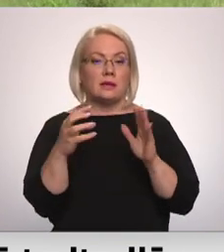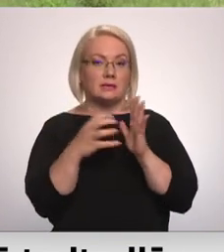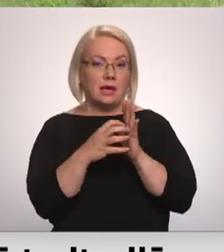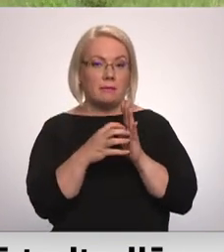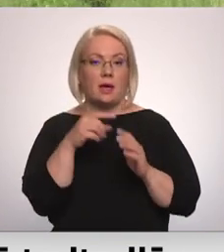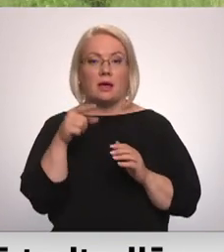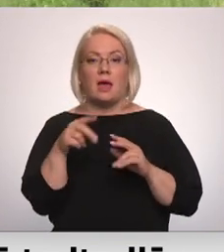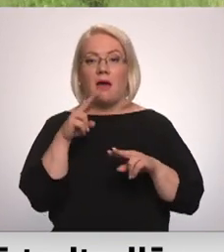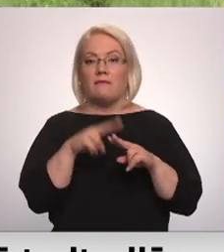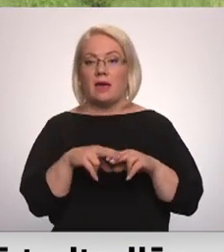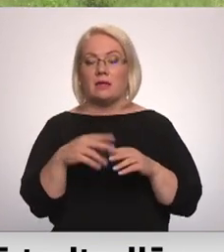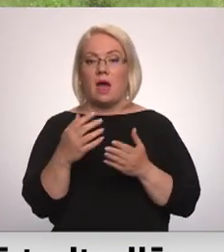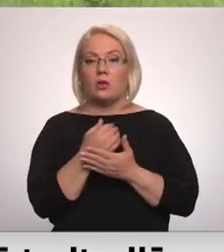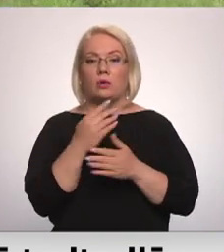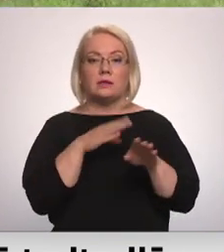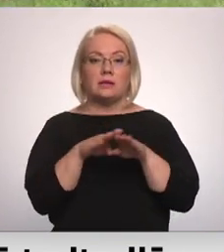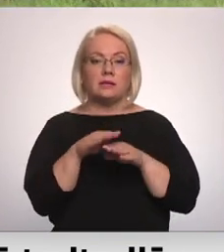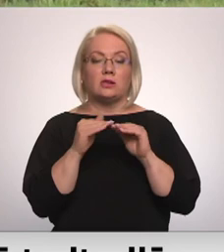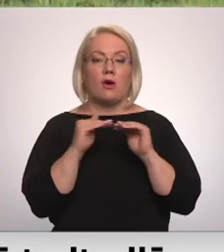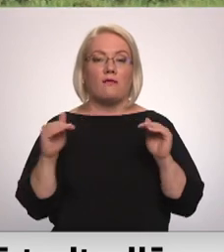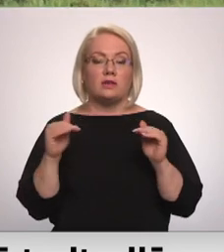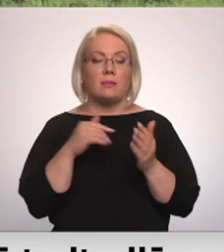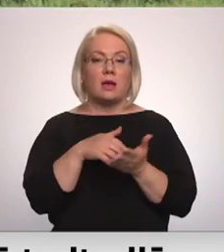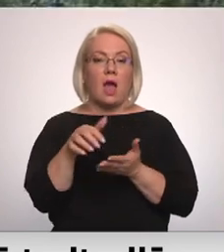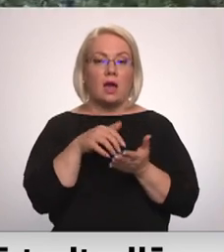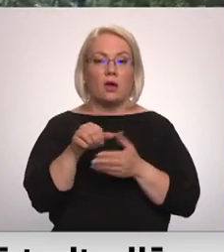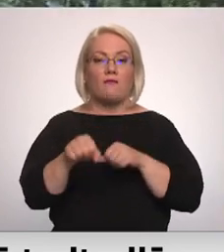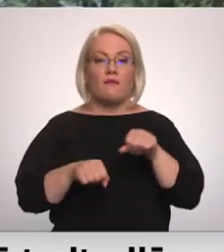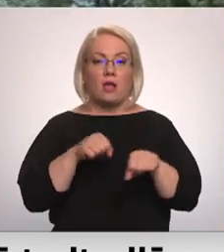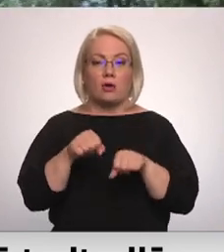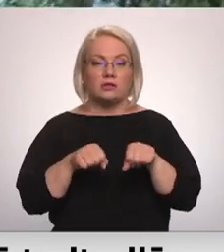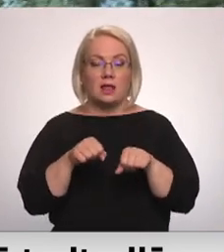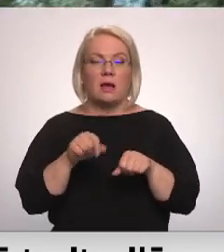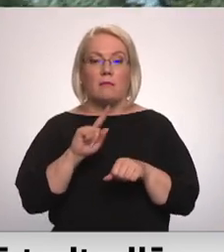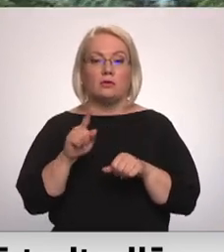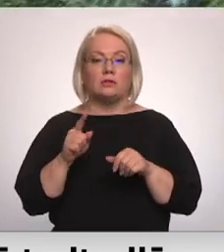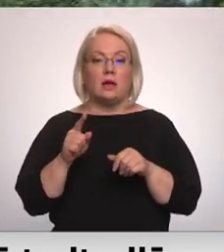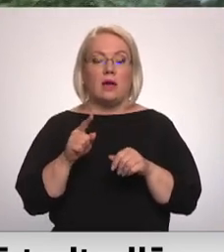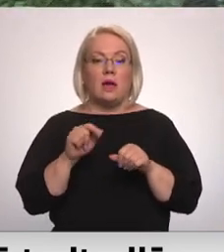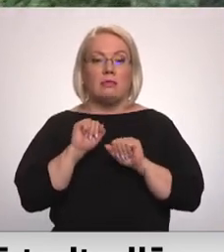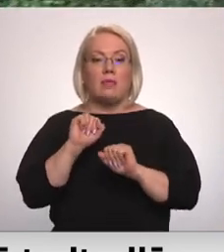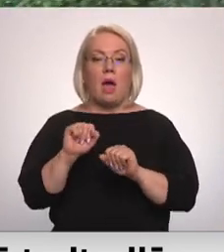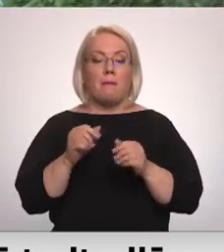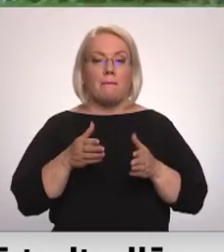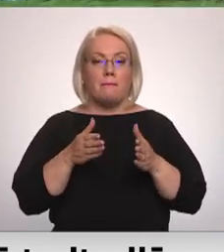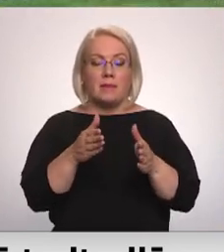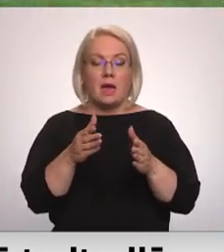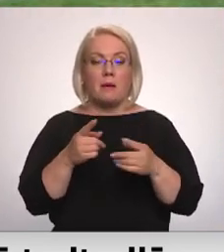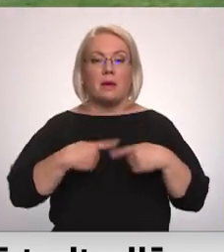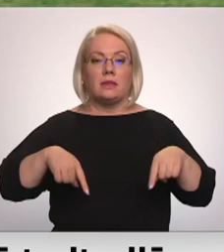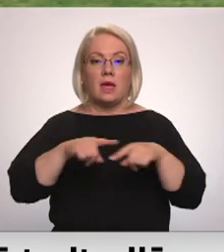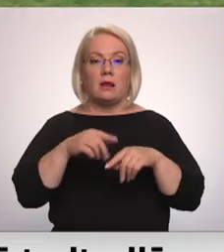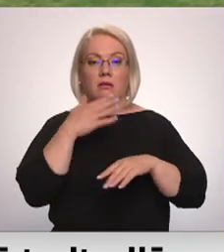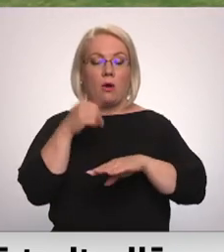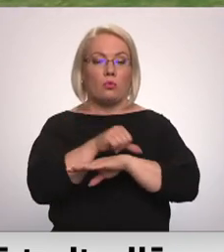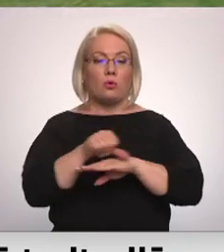vieta atrodas līdzās oficiālajiem gājieju un veloceliņam uz dāmbja, bet tā kā teritorija nav nožogot ar žogu. Kā RTV norāda